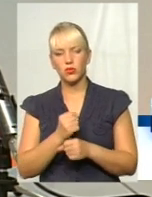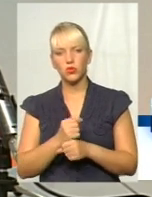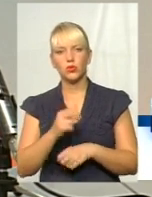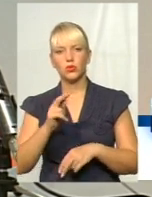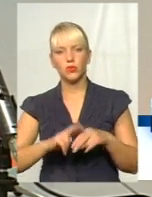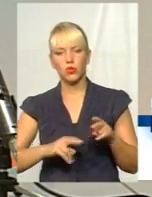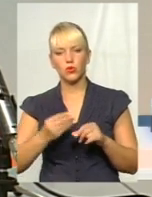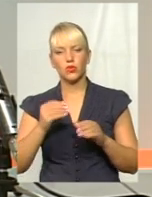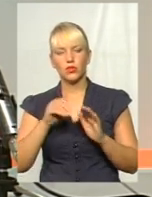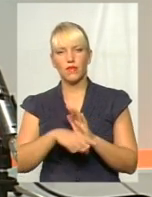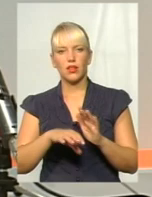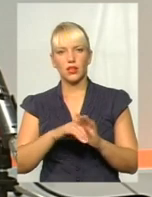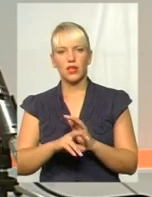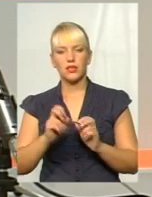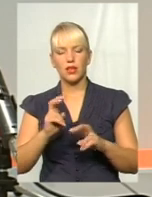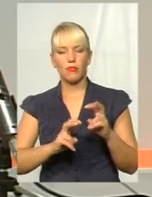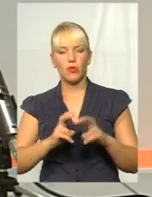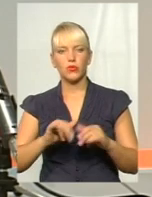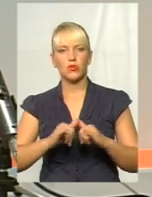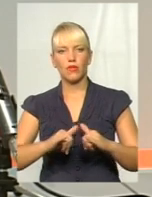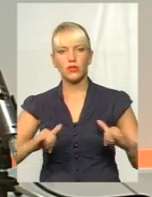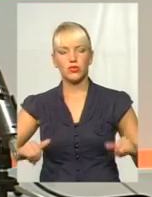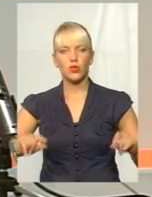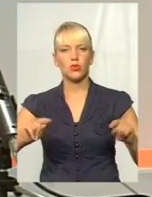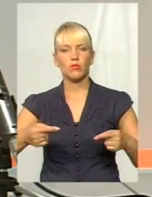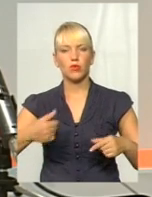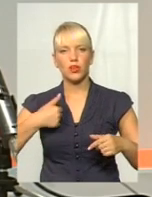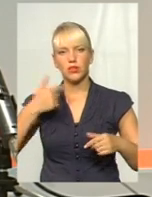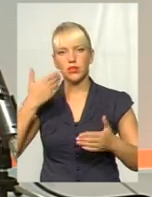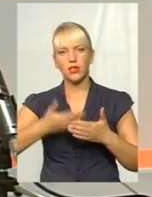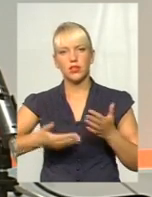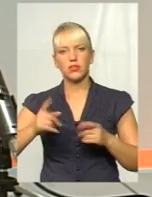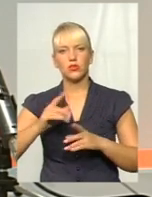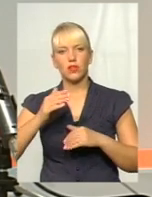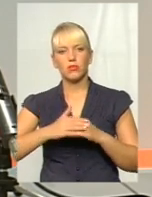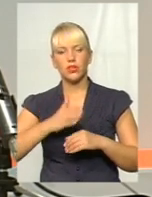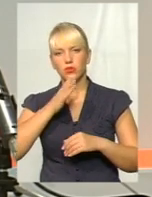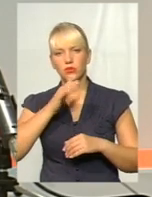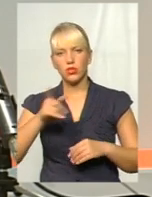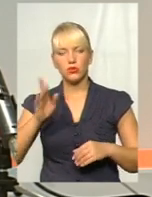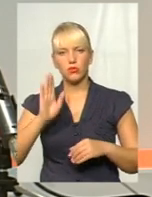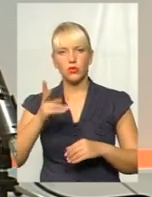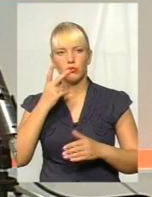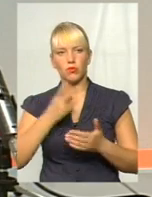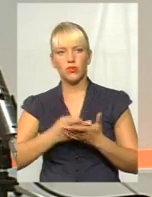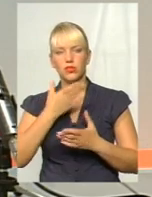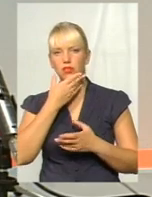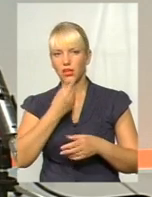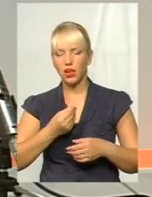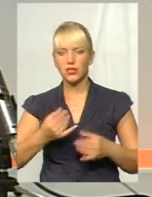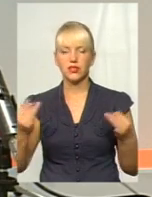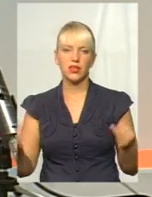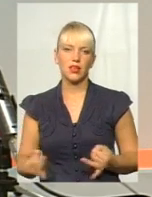кошти вкладаються і промисловість розвивається. Тому мені здається, що найближчим часом ми будемо бачити гарні,